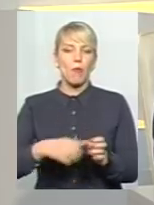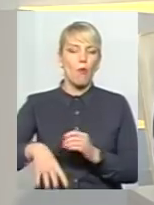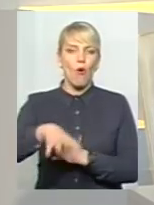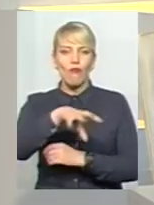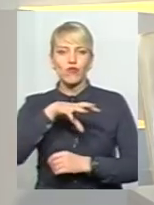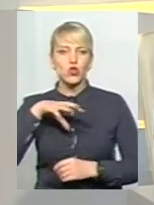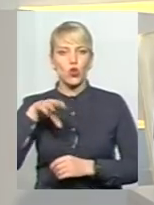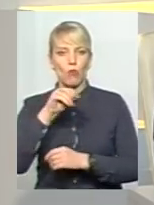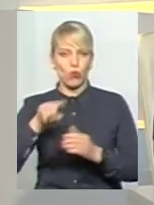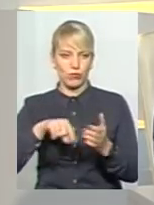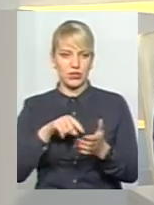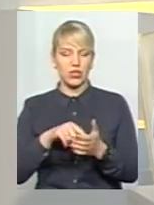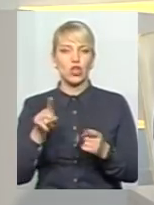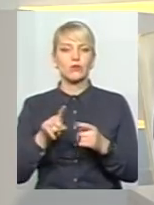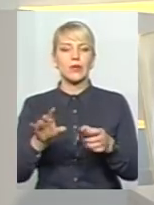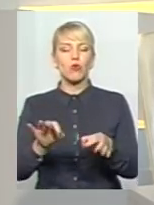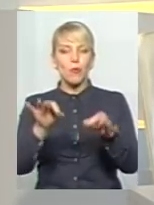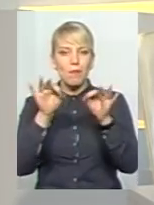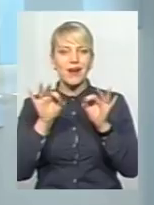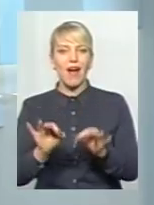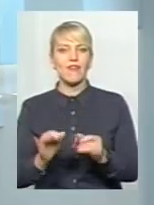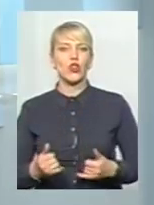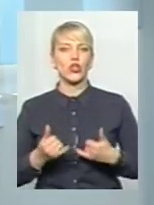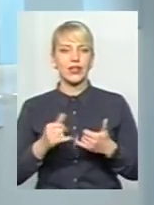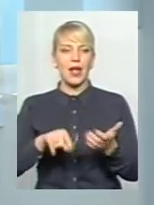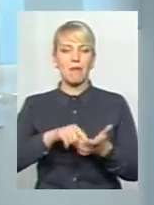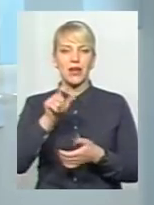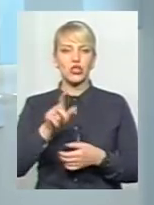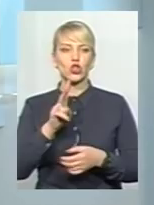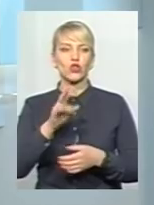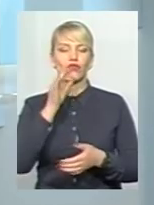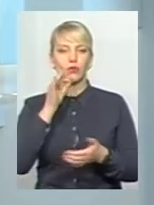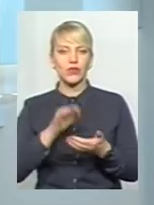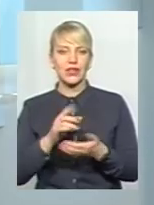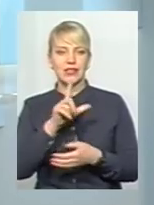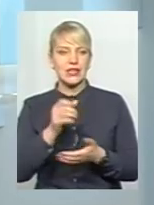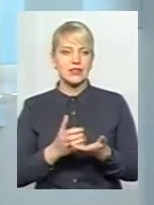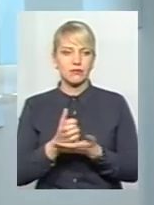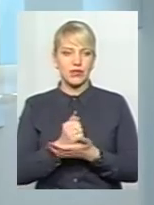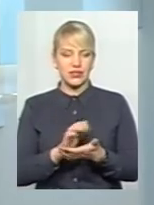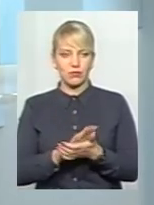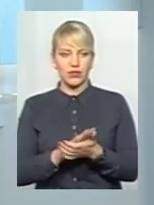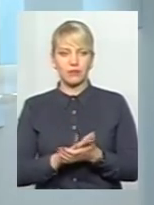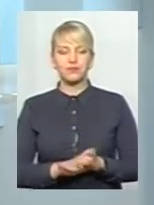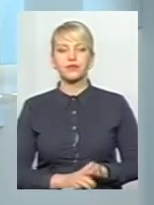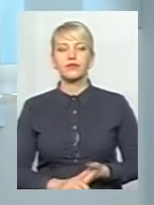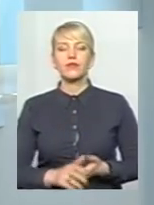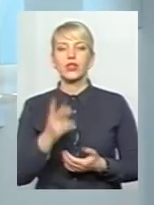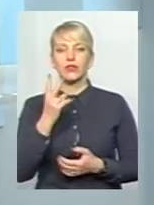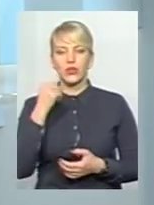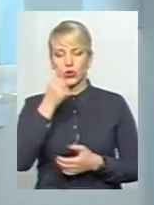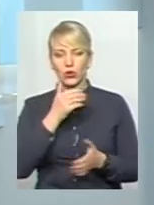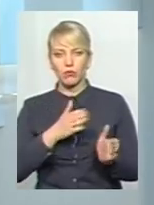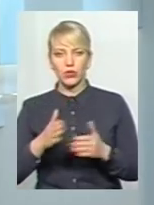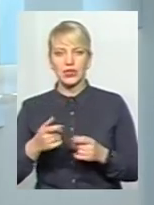це насправді було цивільно і правильно для мешканця і для того, хто відповідає за збір сміття. Олександр Сергійович, вже другий рік поспіль вільні